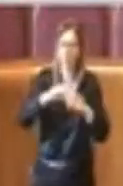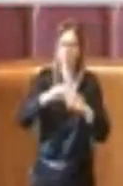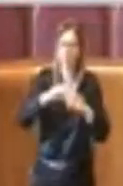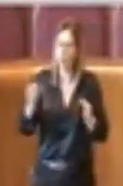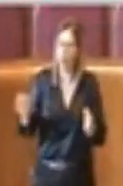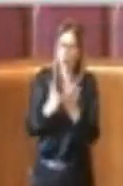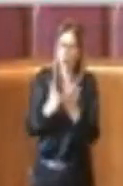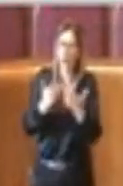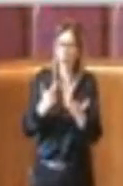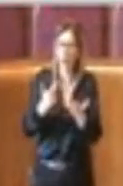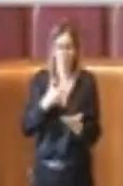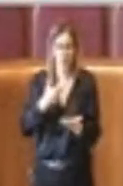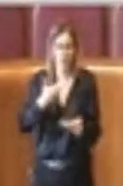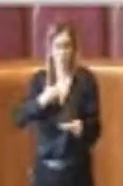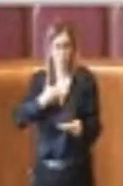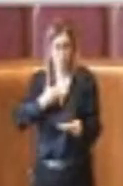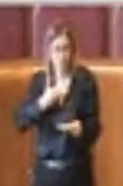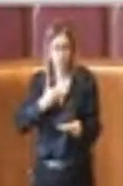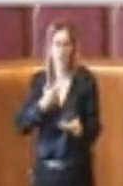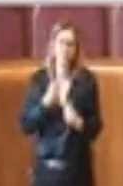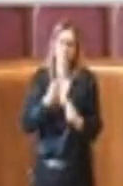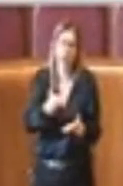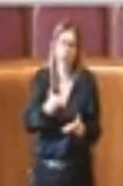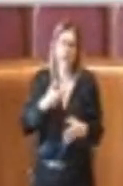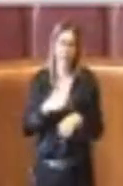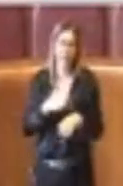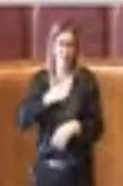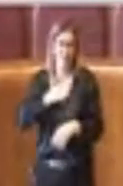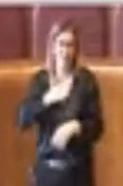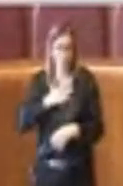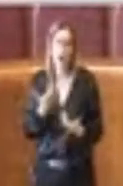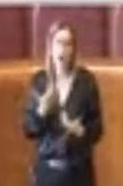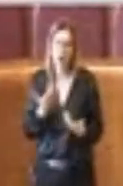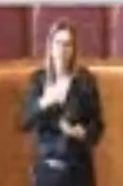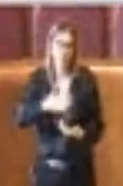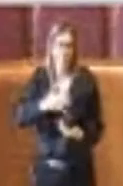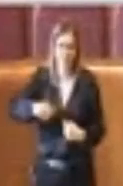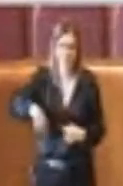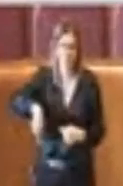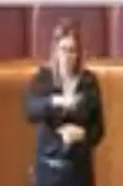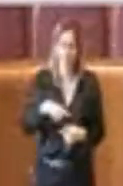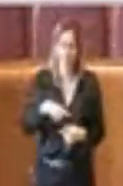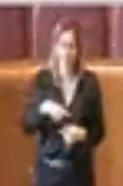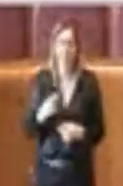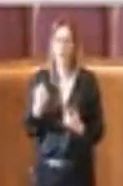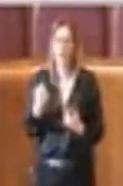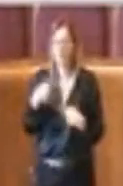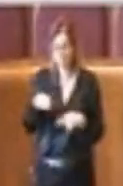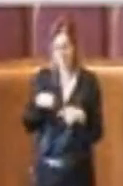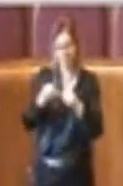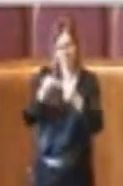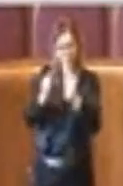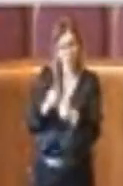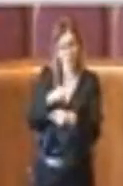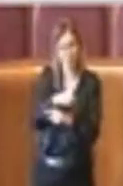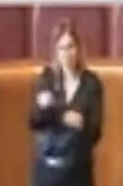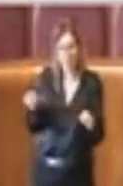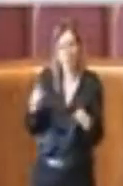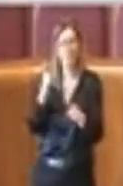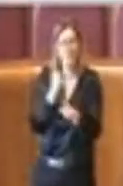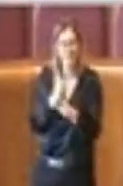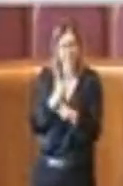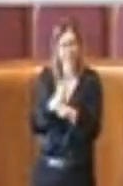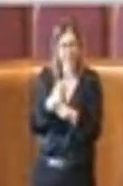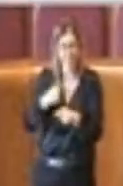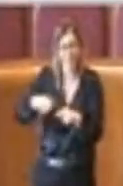far piacere. Per cui bisogna queste nuove forze utilizzarle formandole e quello che noi